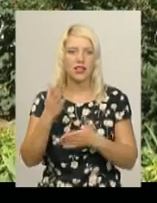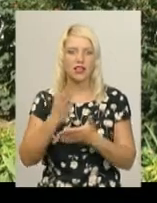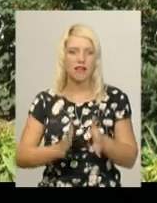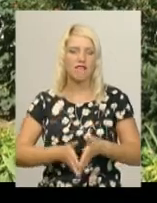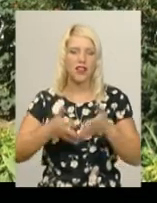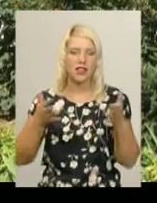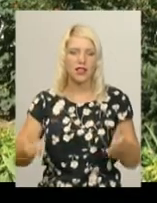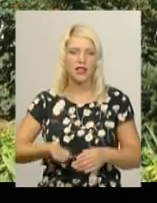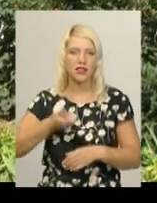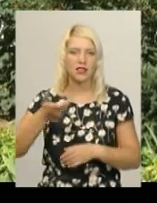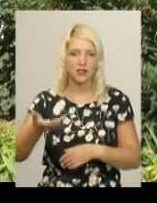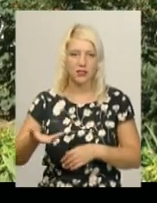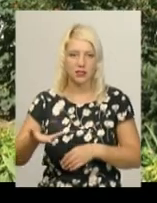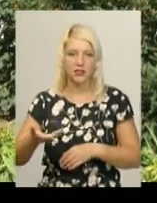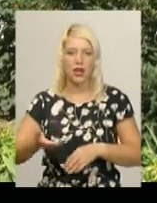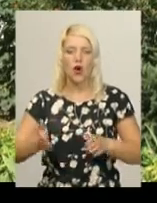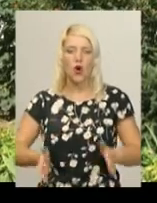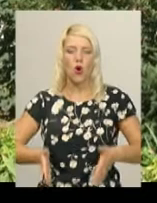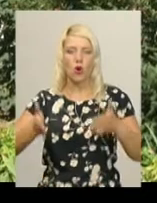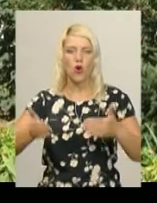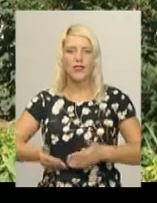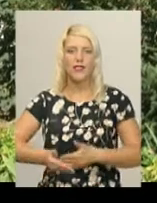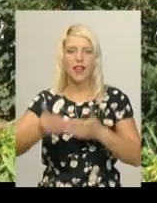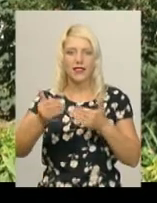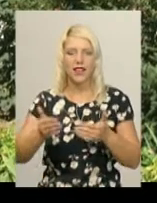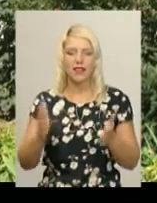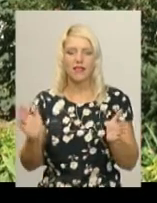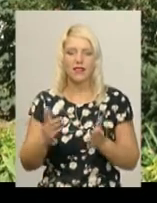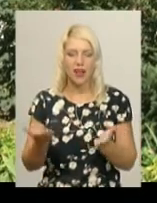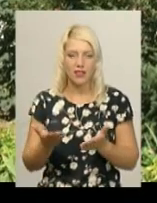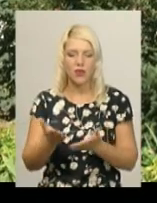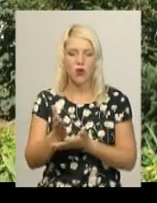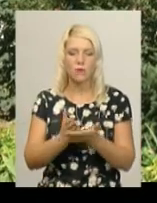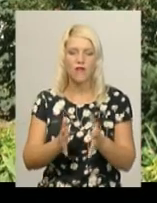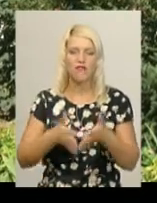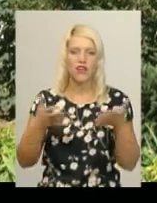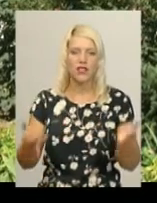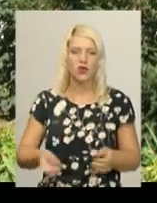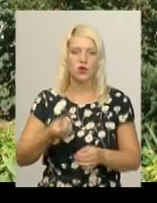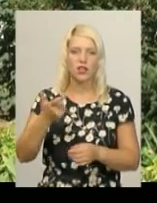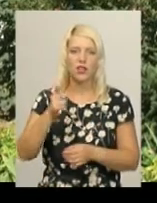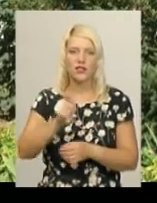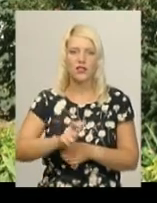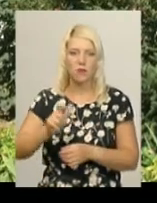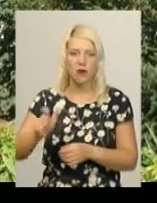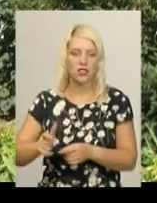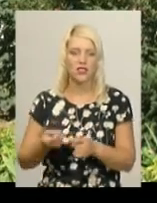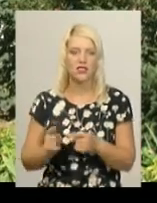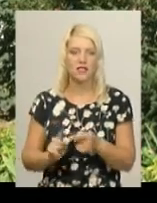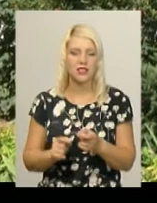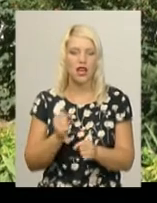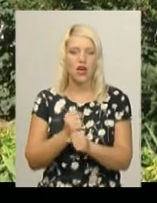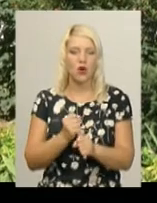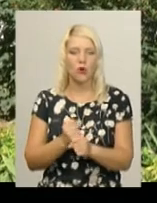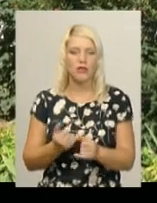кількість контейнерів і які обслуговують велику кількість мешканців. Це робиться для того, щоб